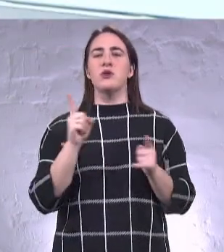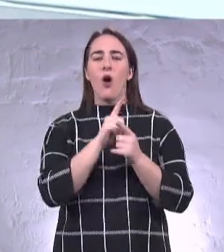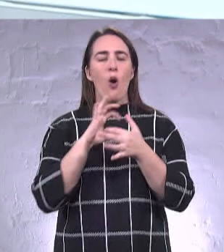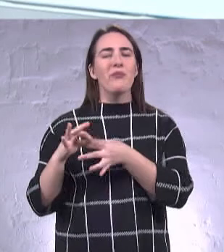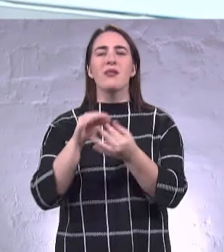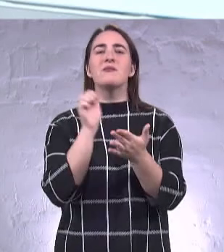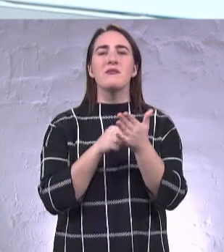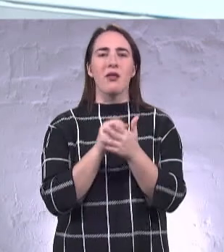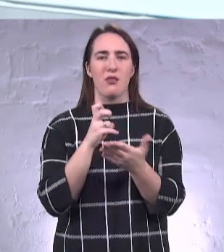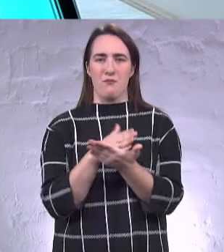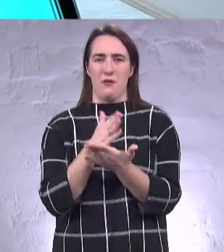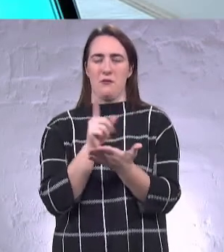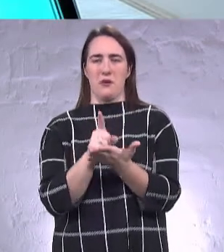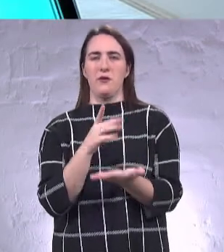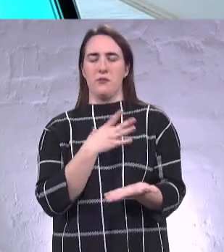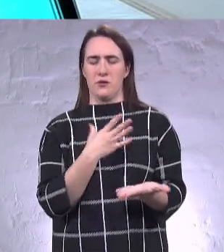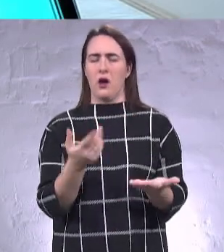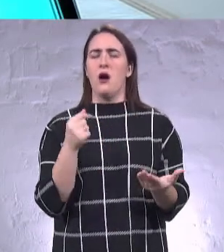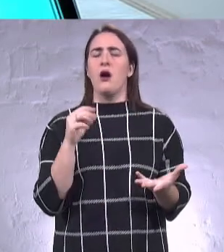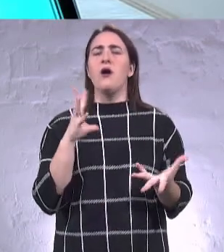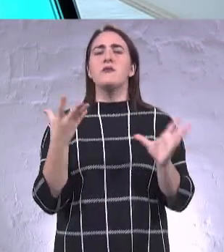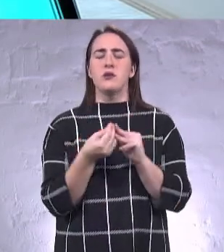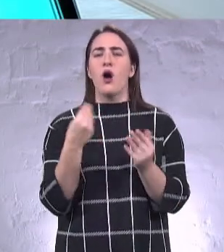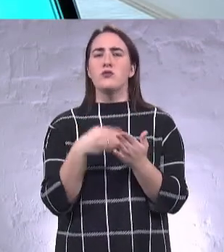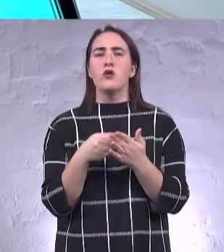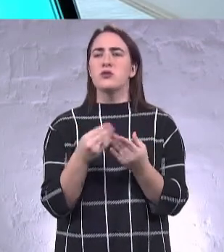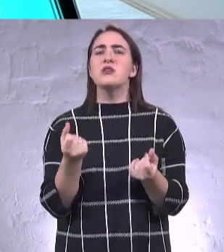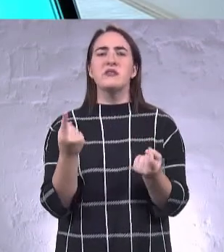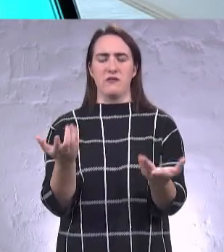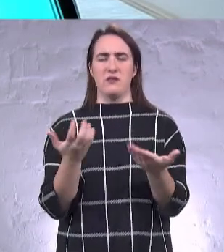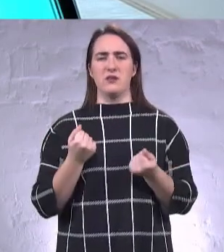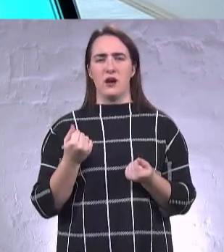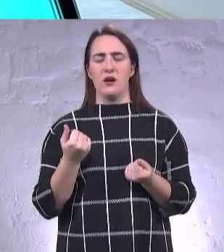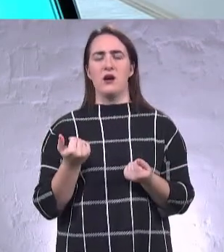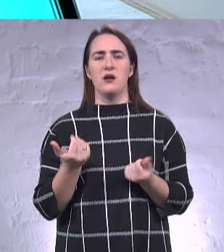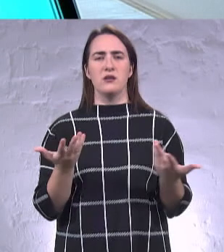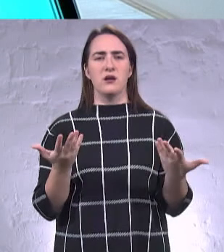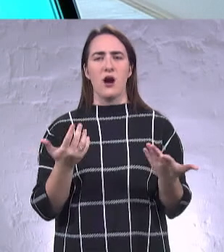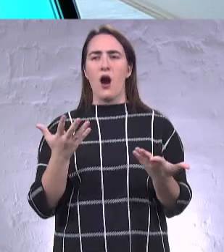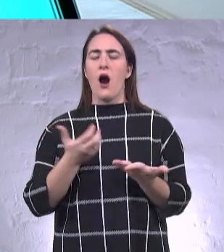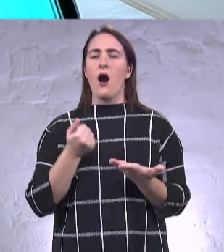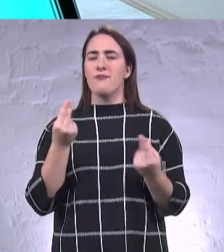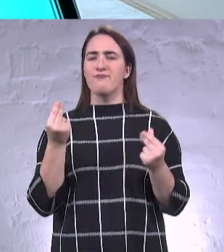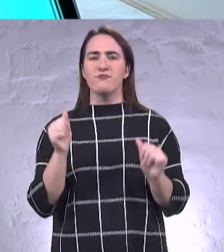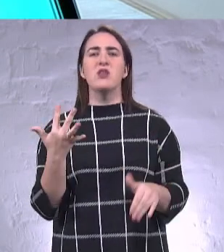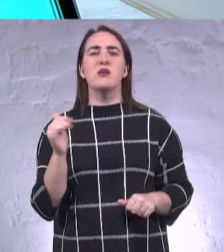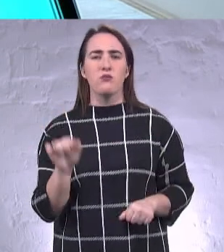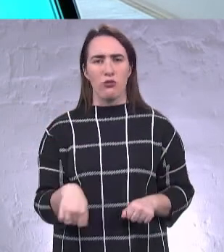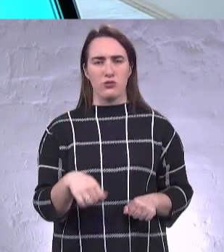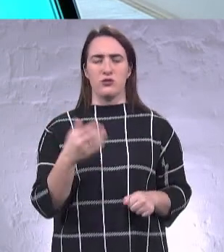такий, як ви по... А за рахунок чого кошти заробляти? Скільки з них будуть платоспроможні, а скільки будуть